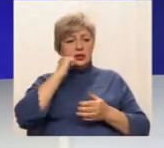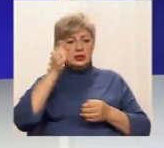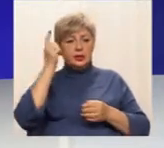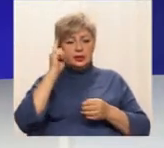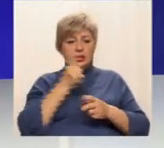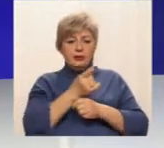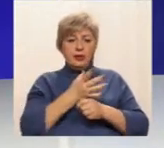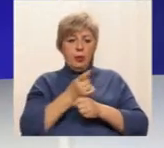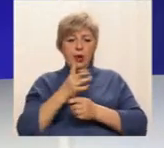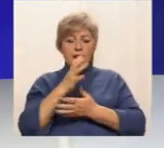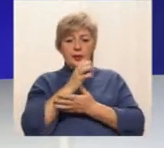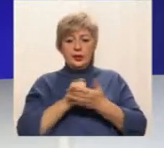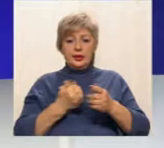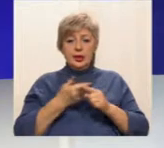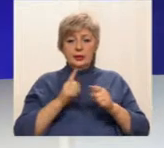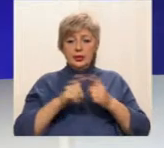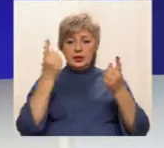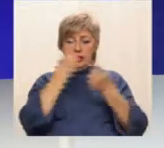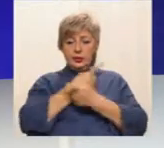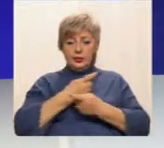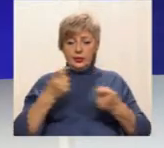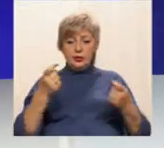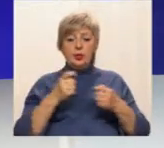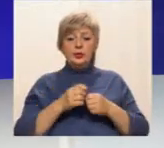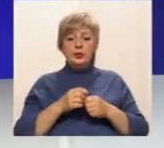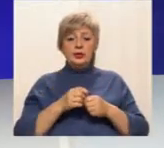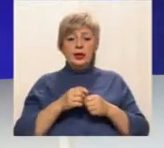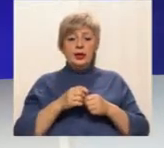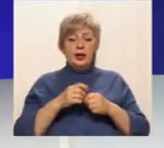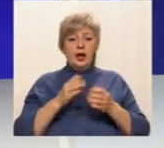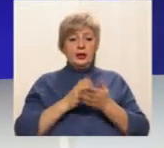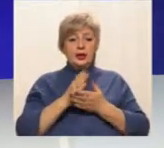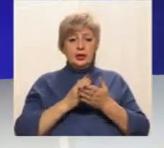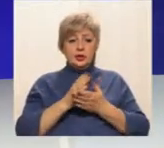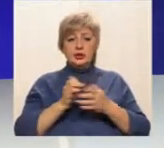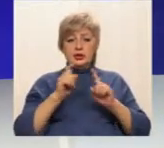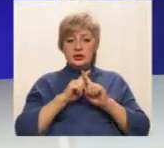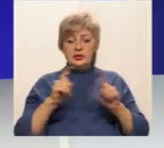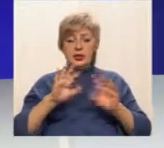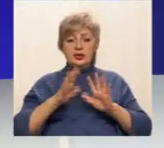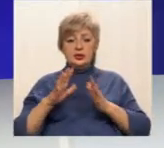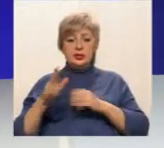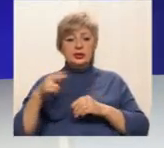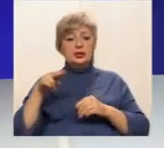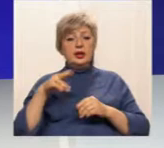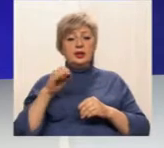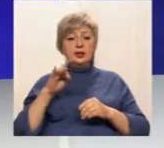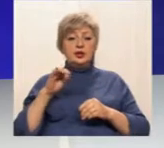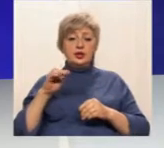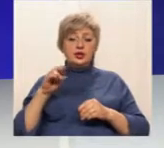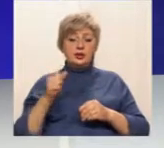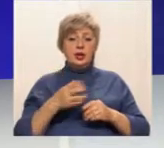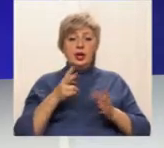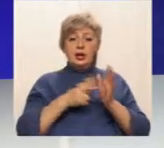Про це повідомила речниця обласного управління Державної служби з надзвичайних ситуацій Дар'я Гречищева. Сім артилерійських